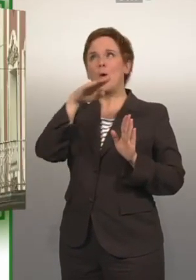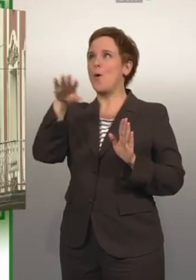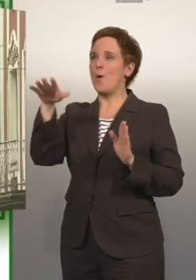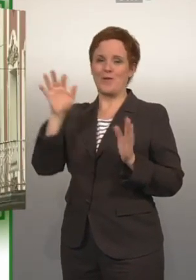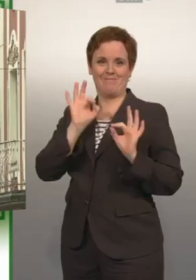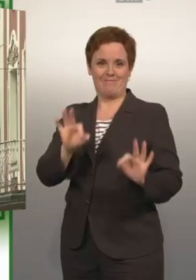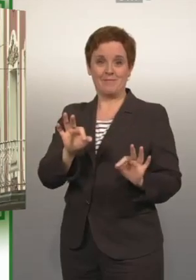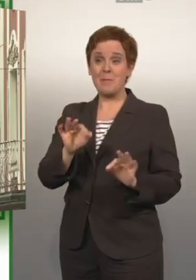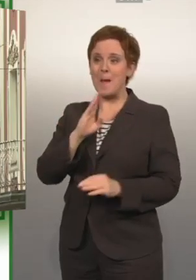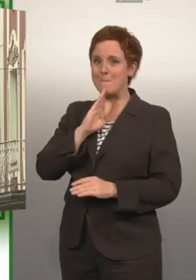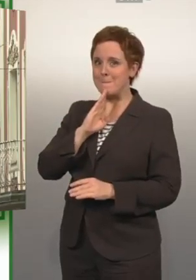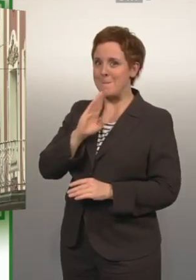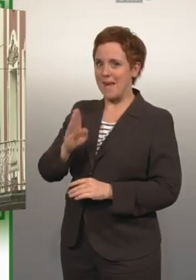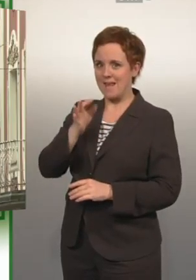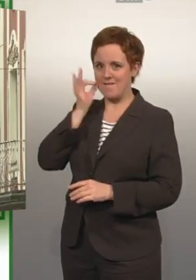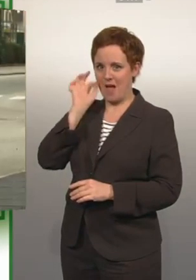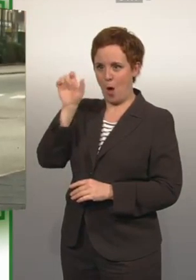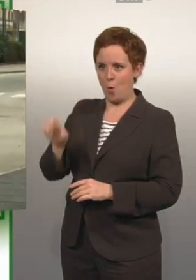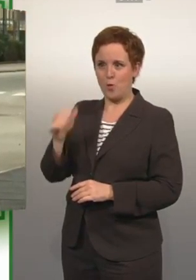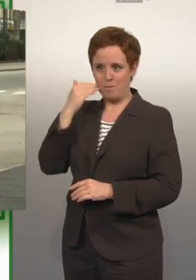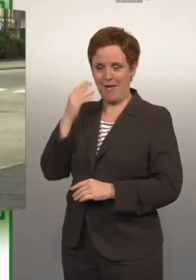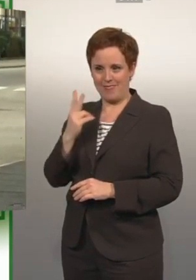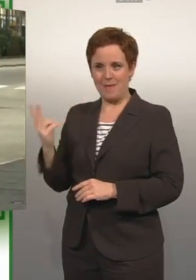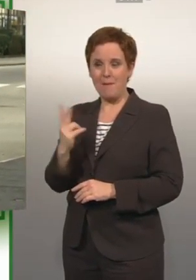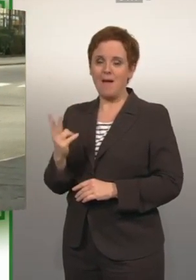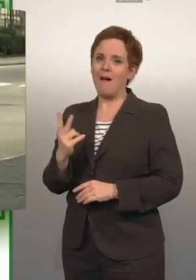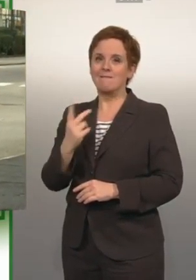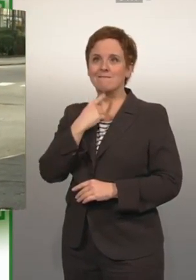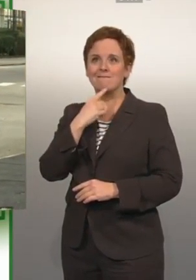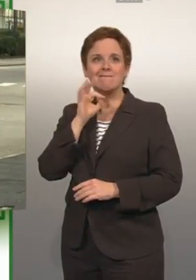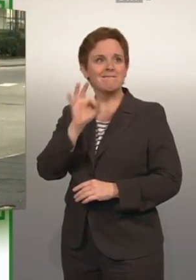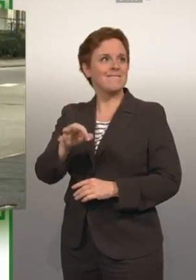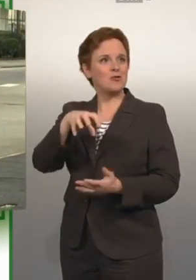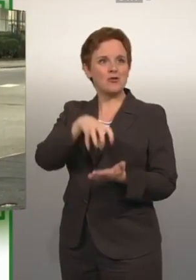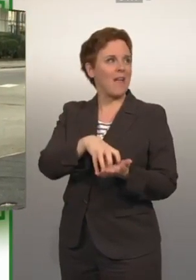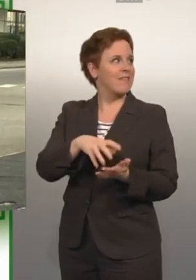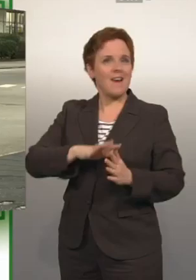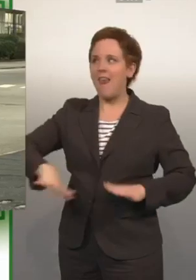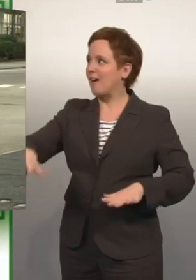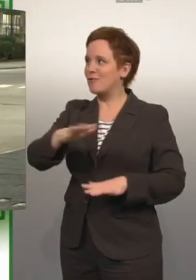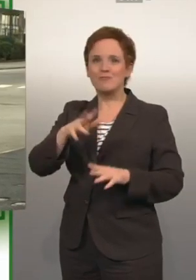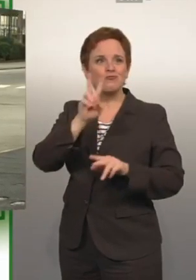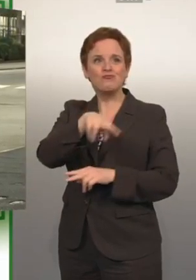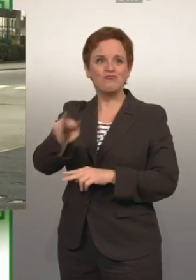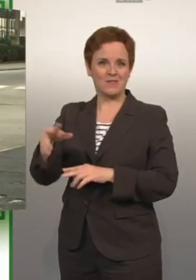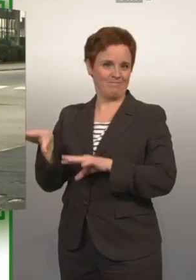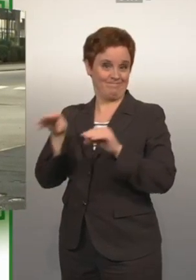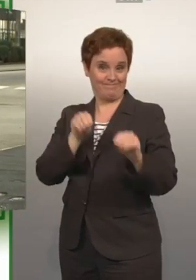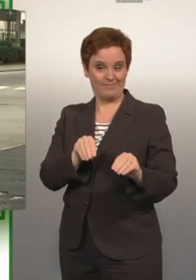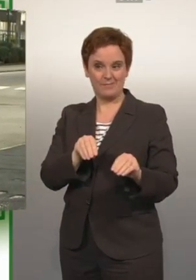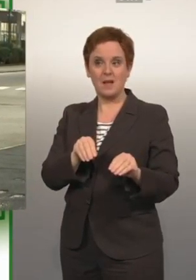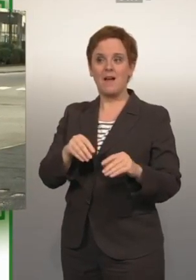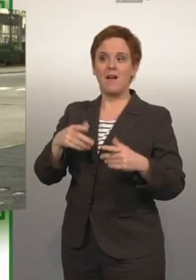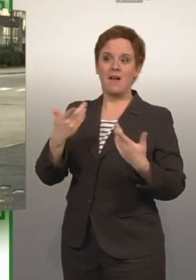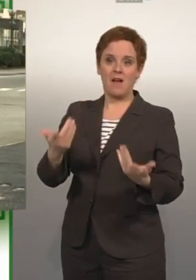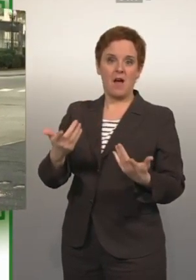Auch die aus Belgien stammende Miriam Kuhl und ihr Mann sind aus Begeisterung für diese Stadt und die Landschaft hierher gezogen. Doch mit